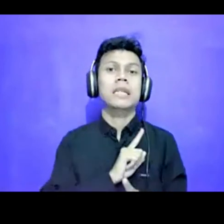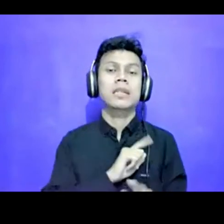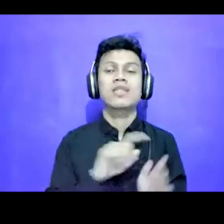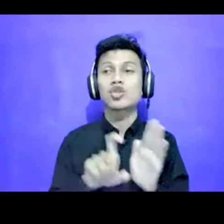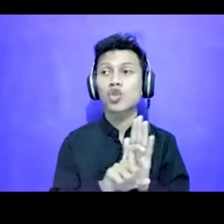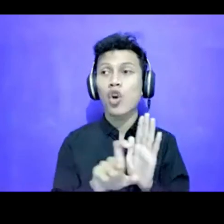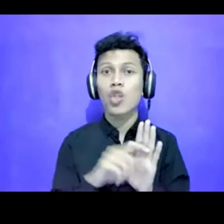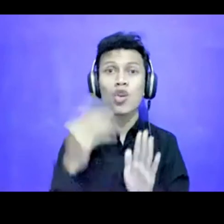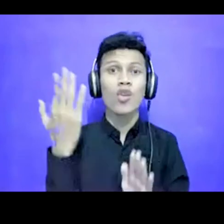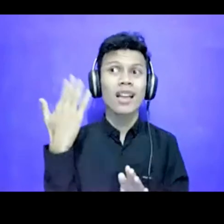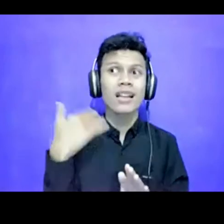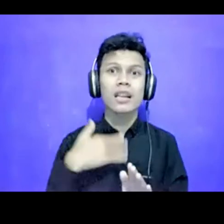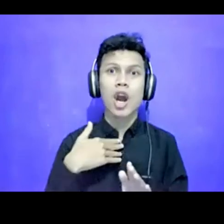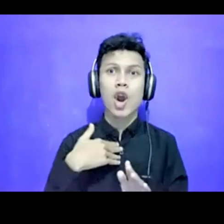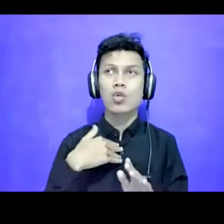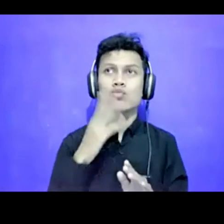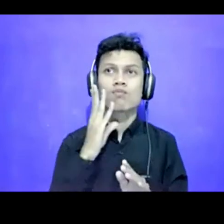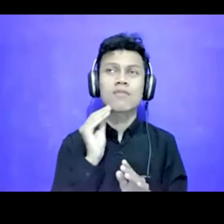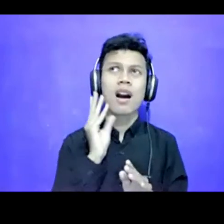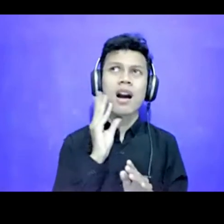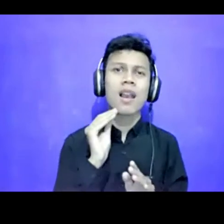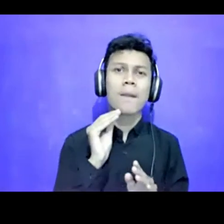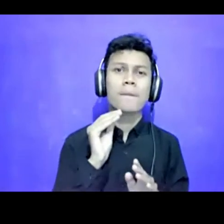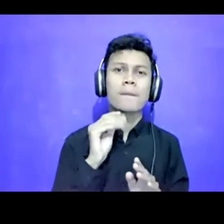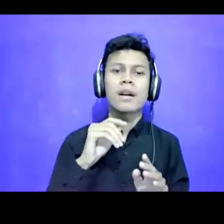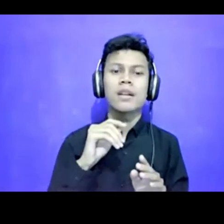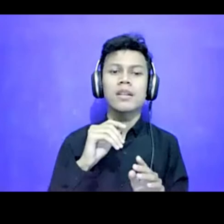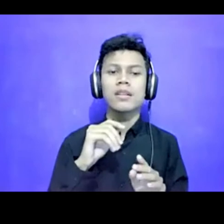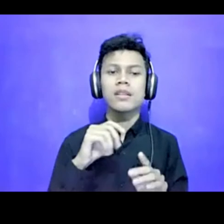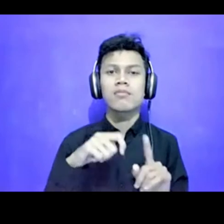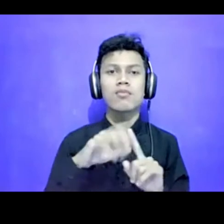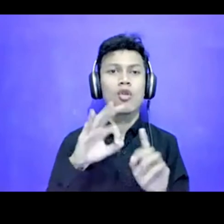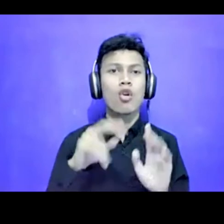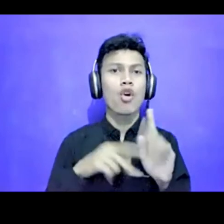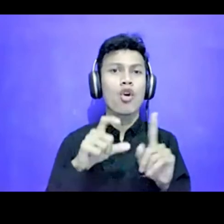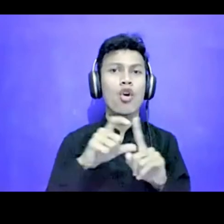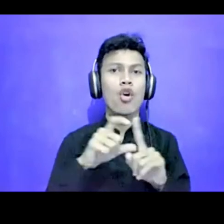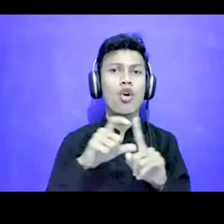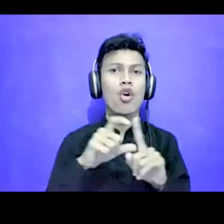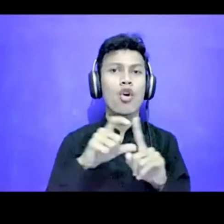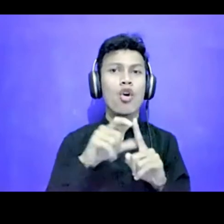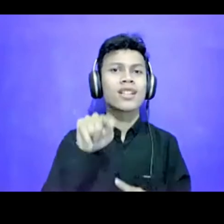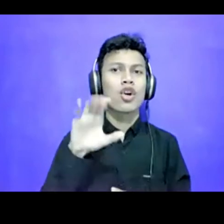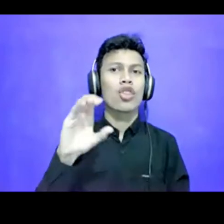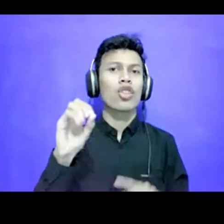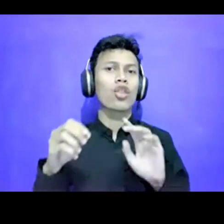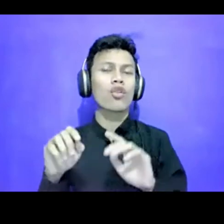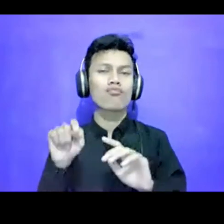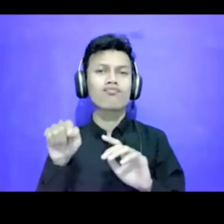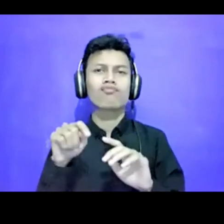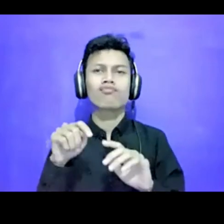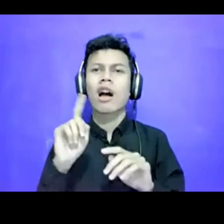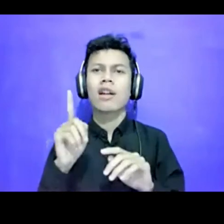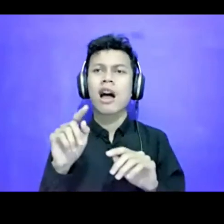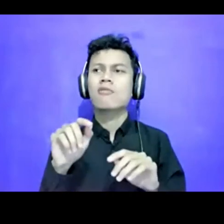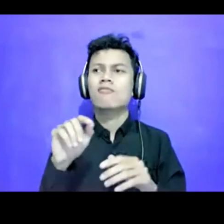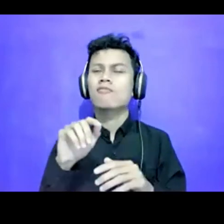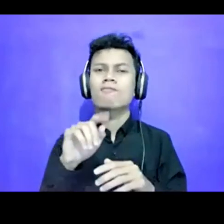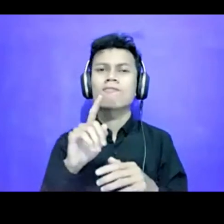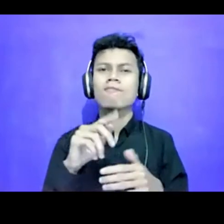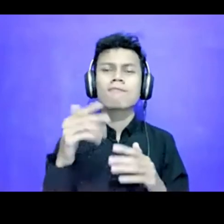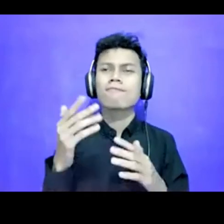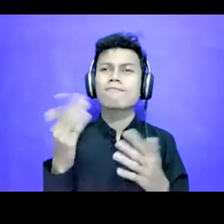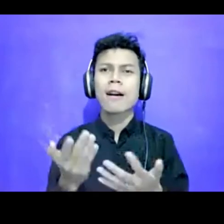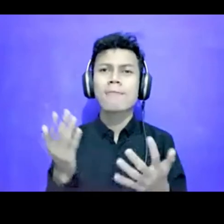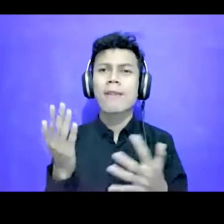pengalamannya kondi.co bikin liputan laporan soal bagaimana akses transgender terhadap